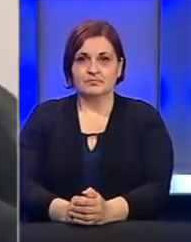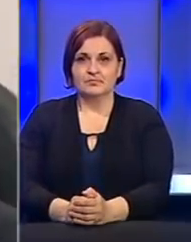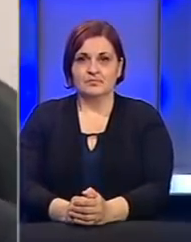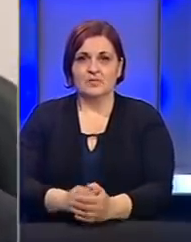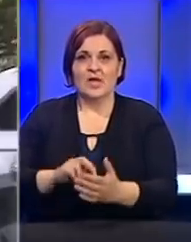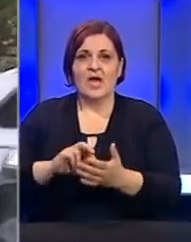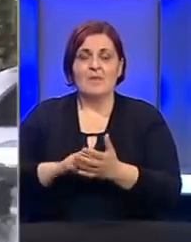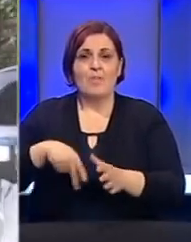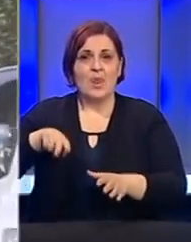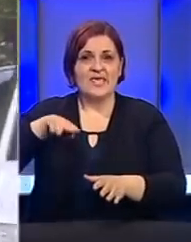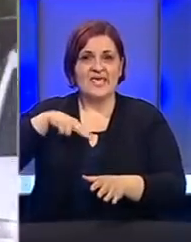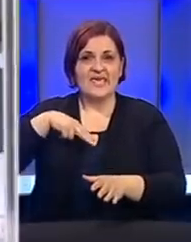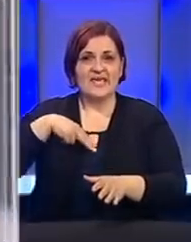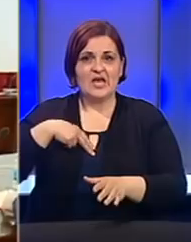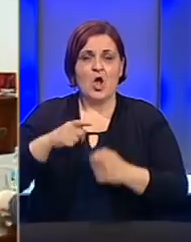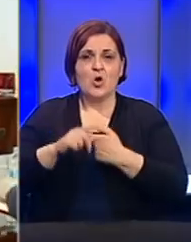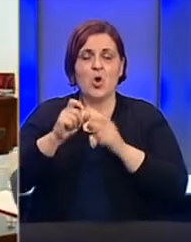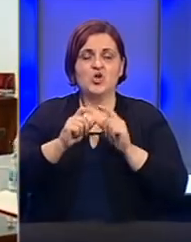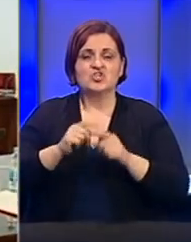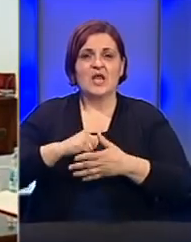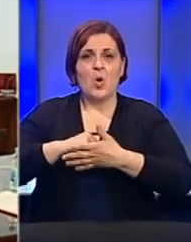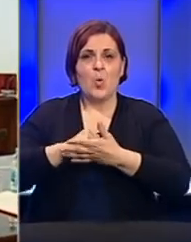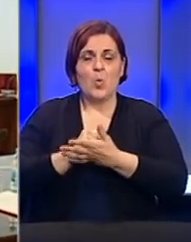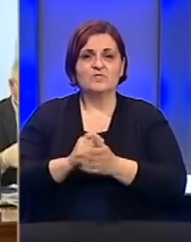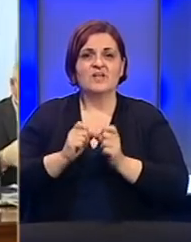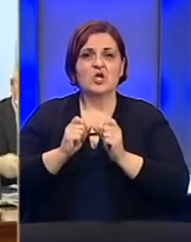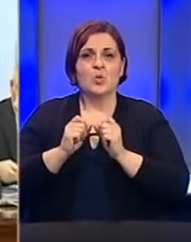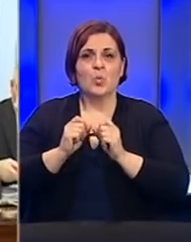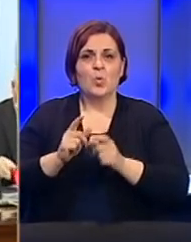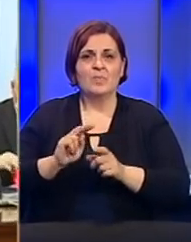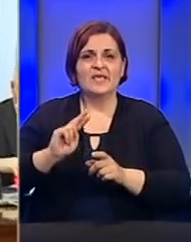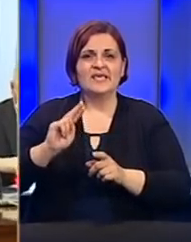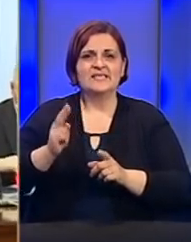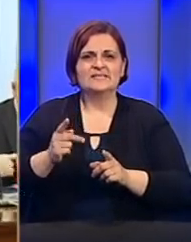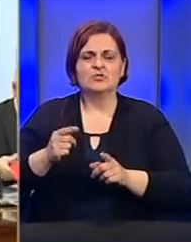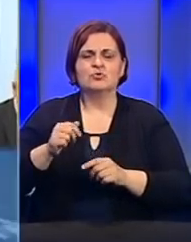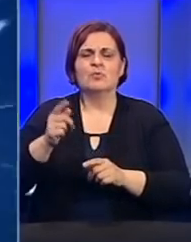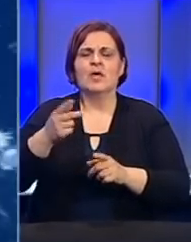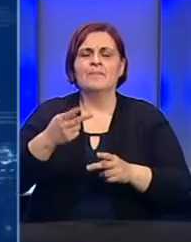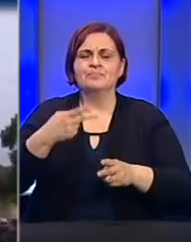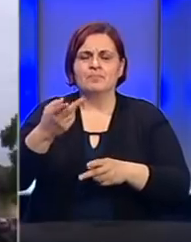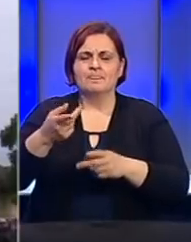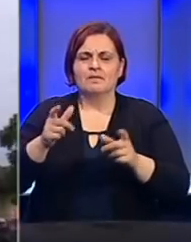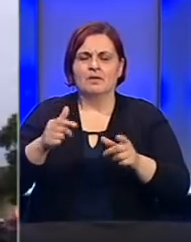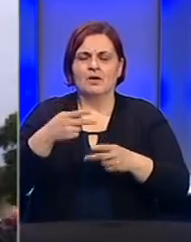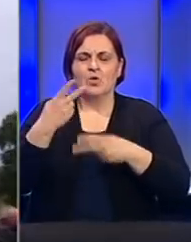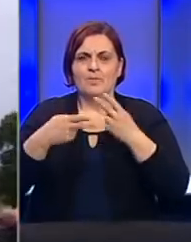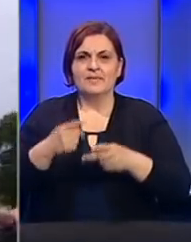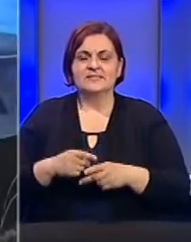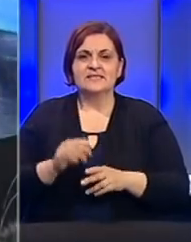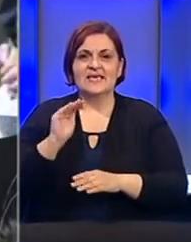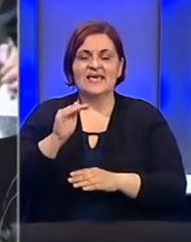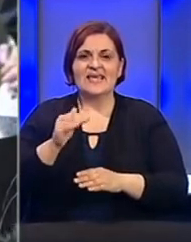Politička odgovornost Staše Košarca utvrđena je upućena stranačkoj stegovnoj komisiji. Najava